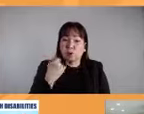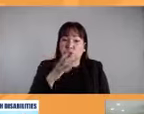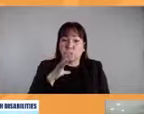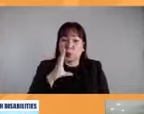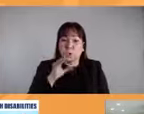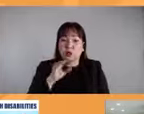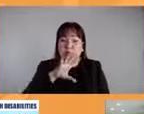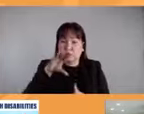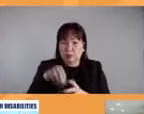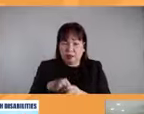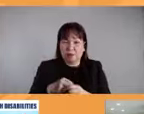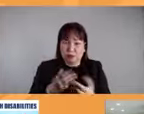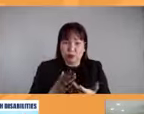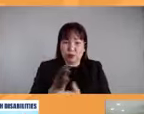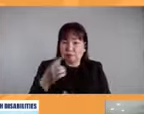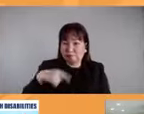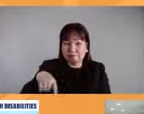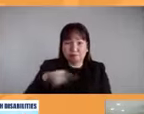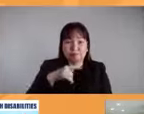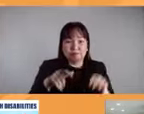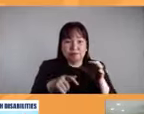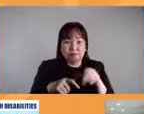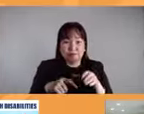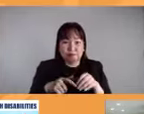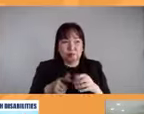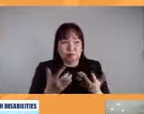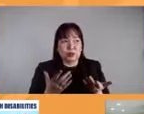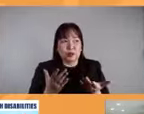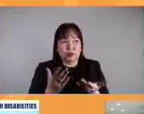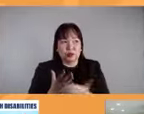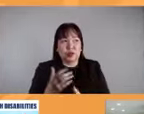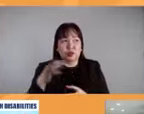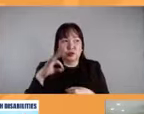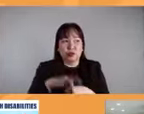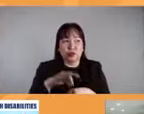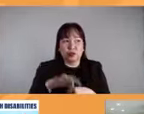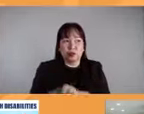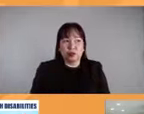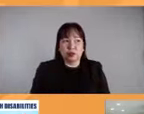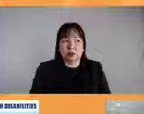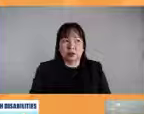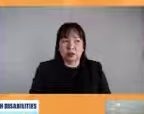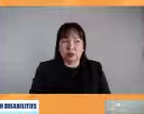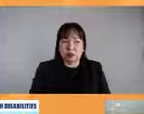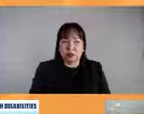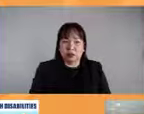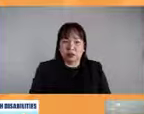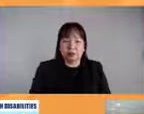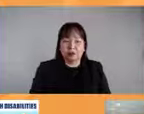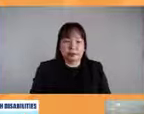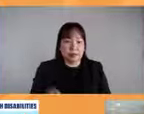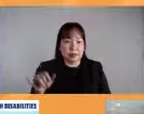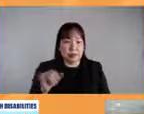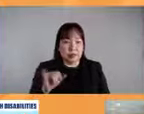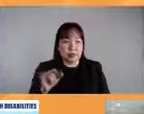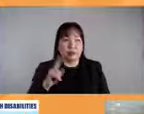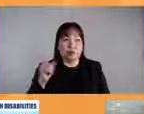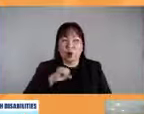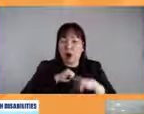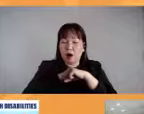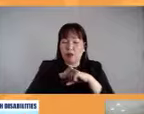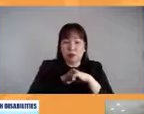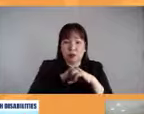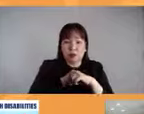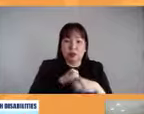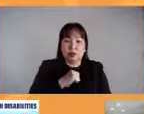disabilities rights is to right to vote. And isa rin po ito sa mga ina-advocate namin ngayon sa